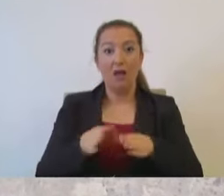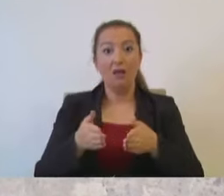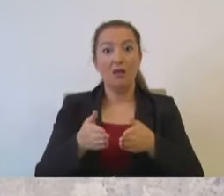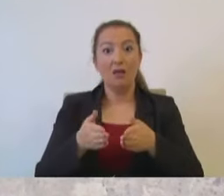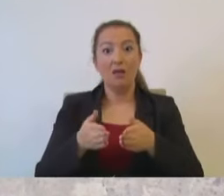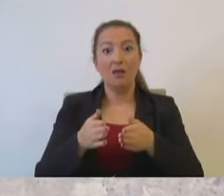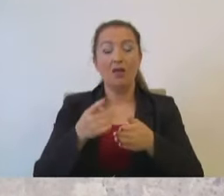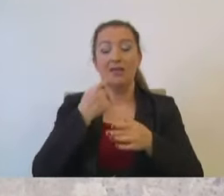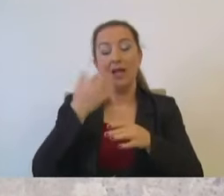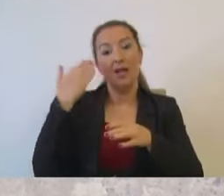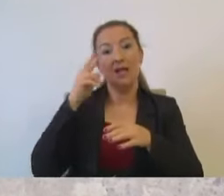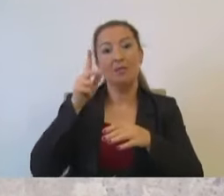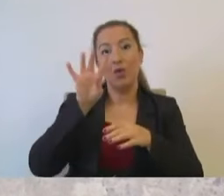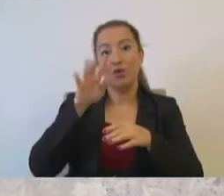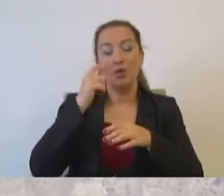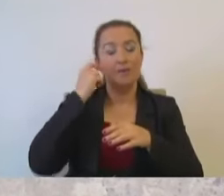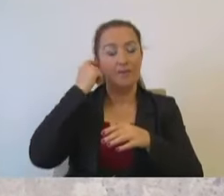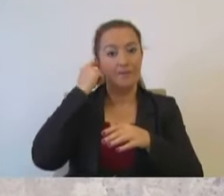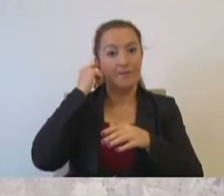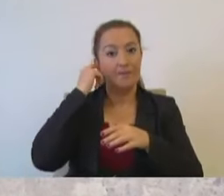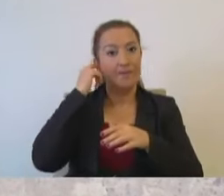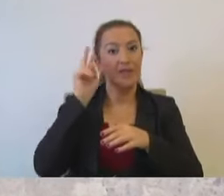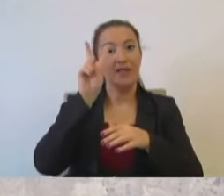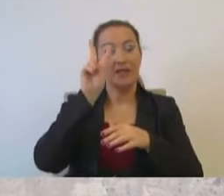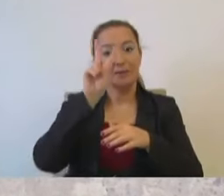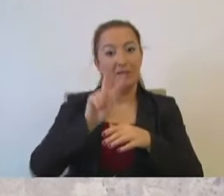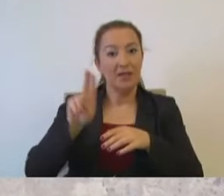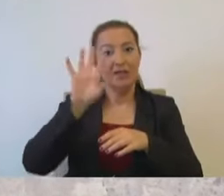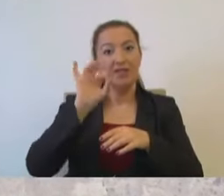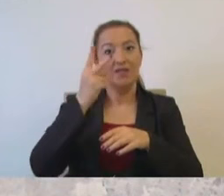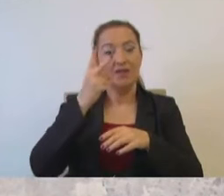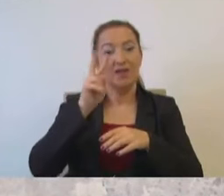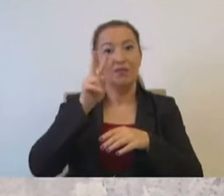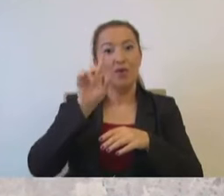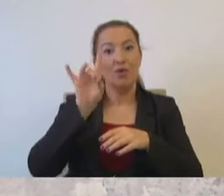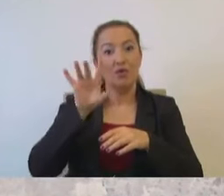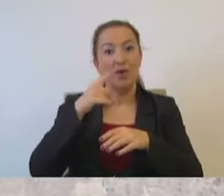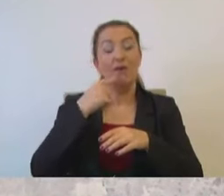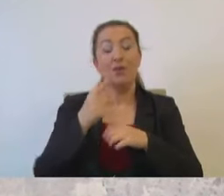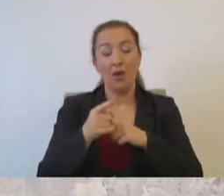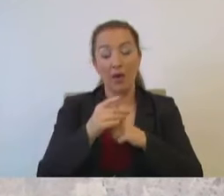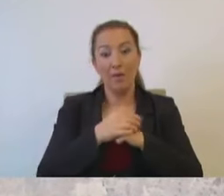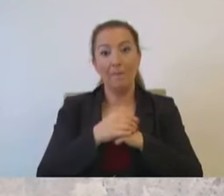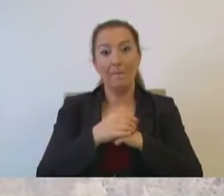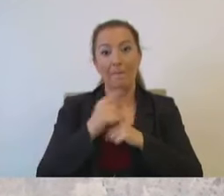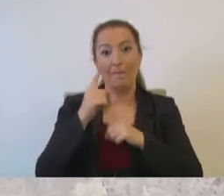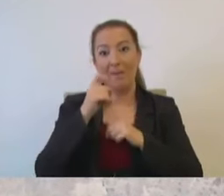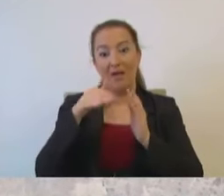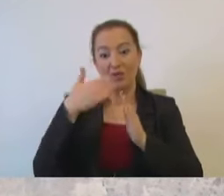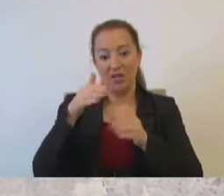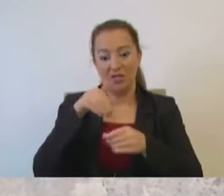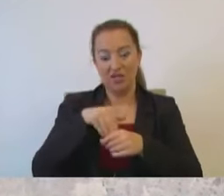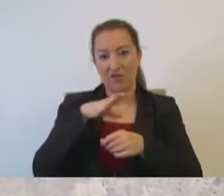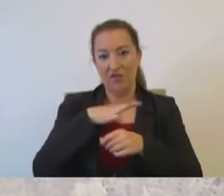Yıl 2014, 27.02.2014. Yani bir ay sonra